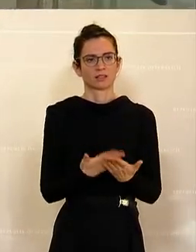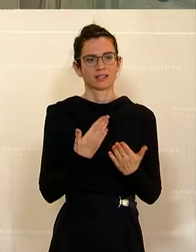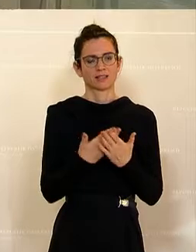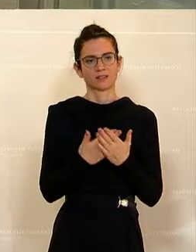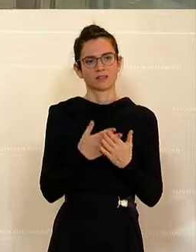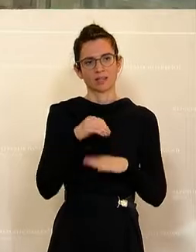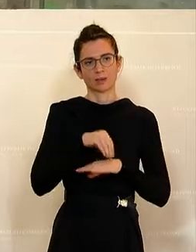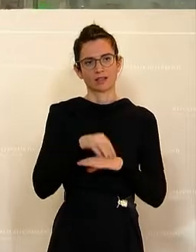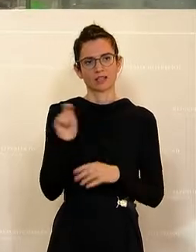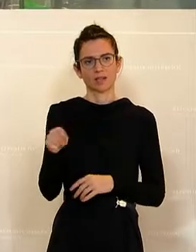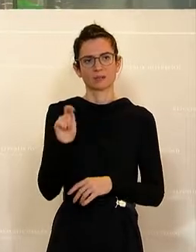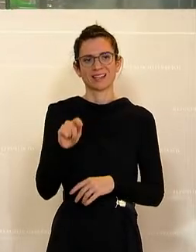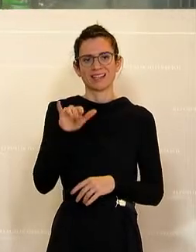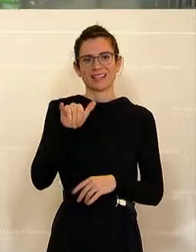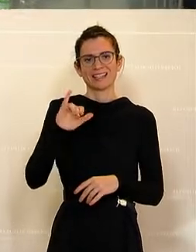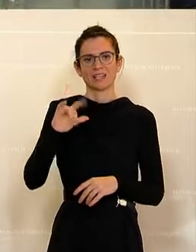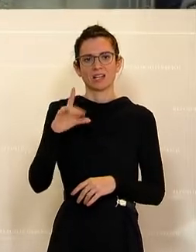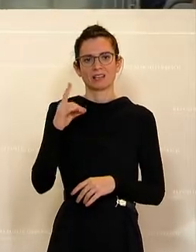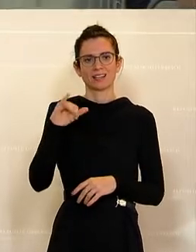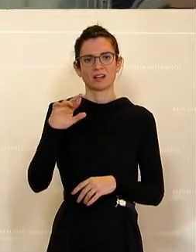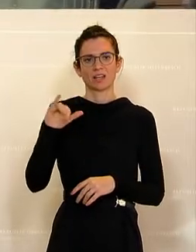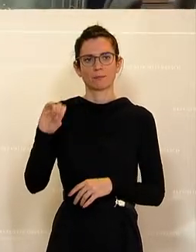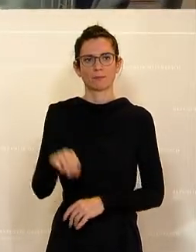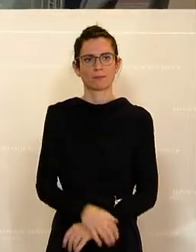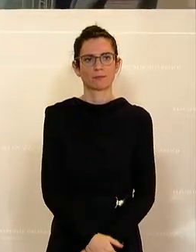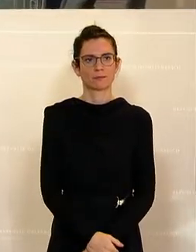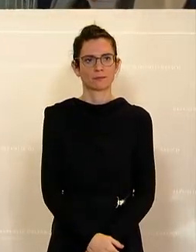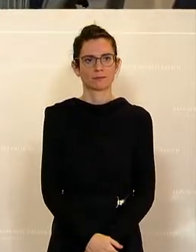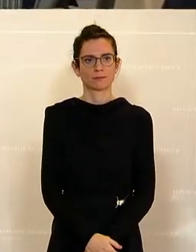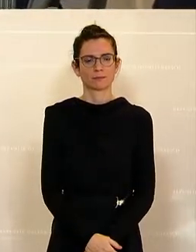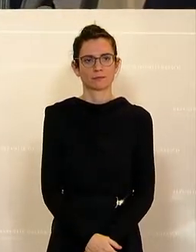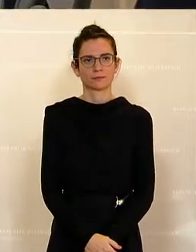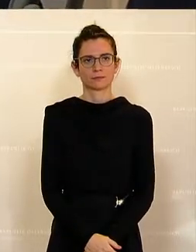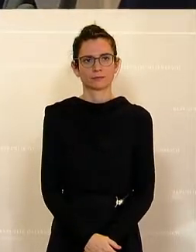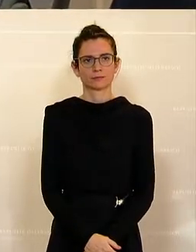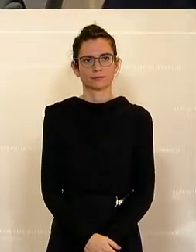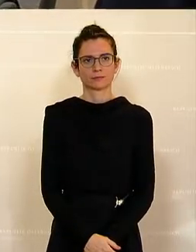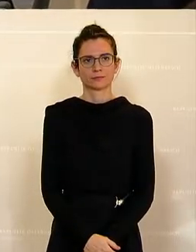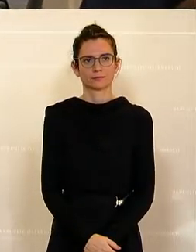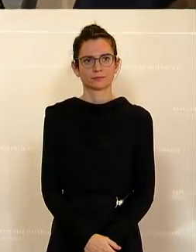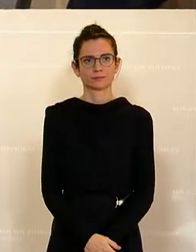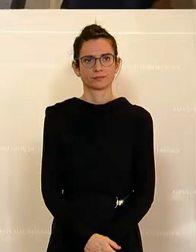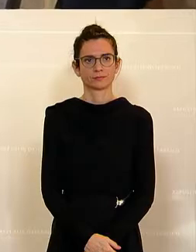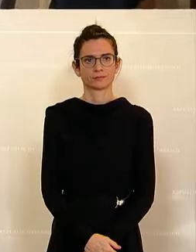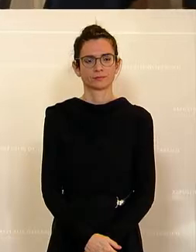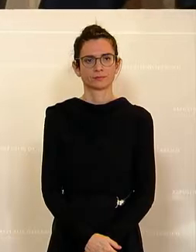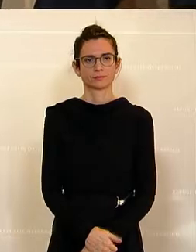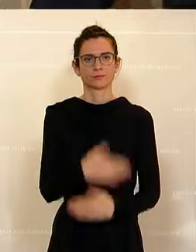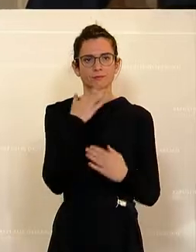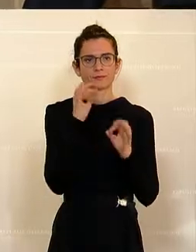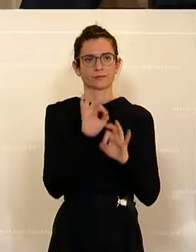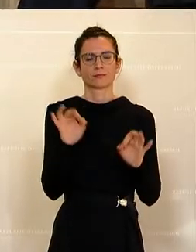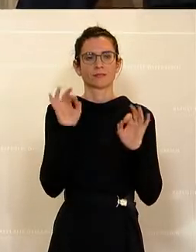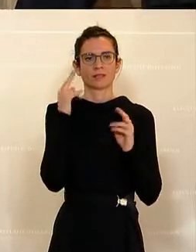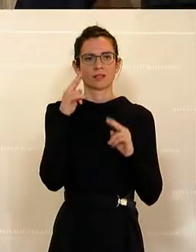Die Weihnachtsfeier sei in vielen Betrieben das Highlight des Jahres, nun könnte sie vielerorts schon zum zweiten Mal nicht stattfinden. Um die Wertschätzung